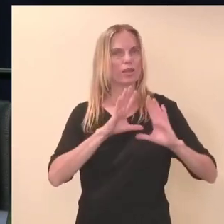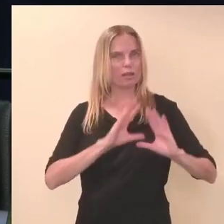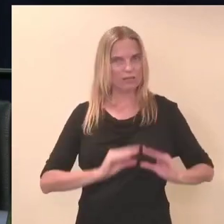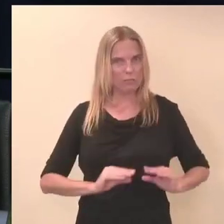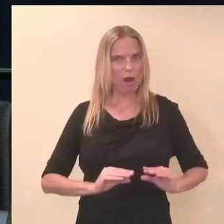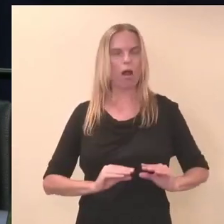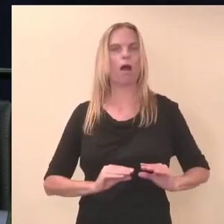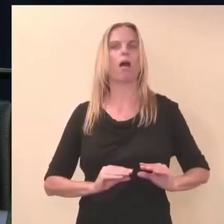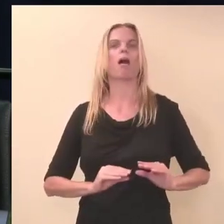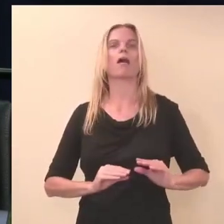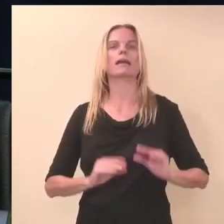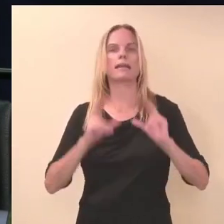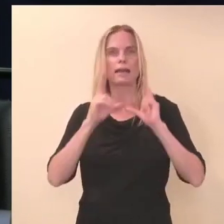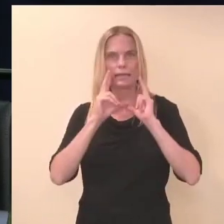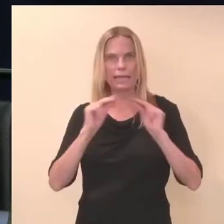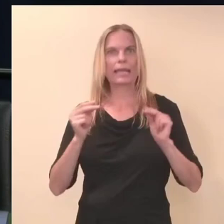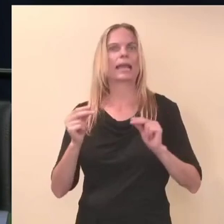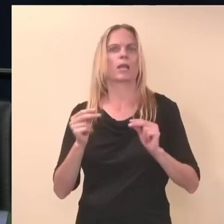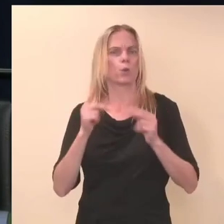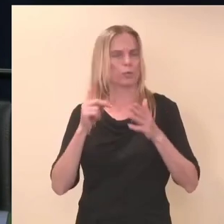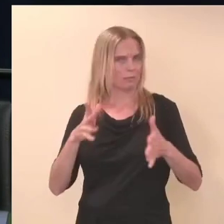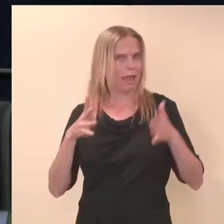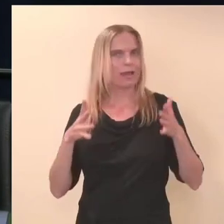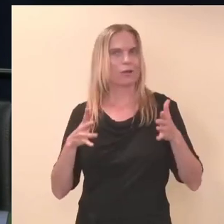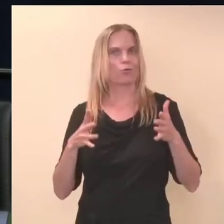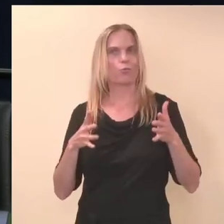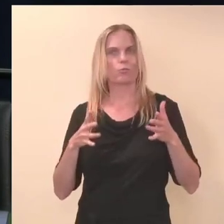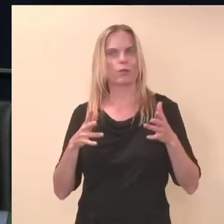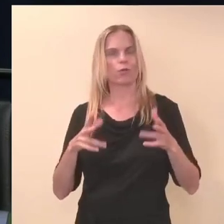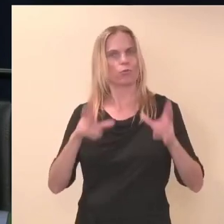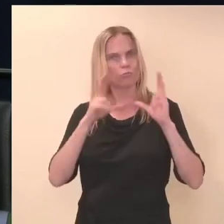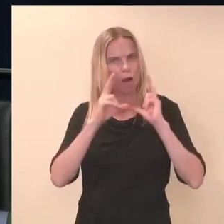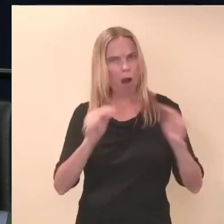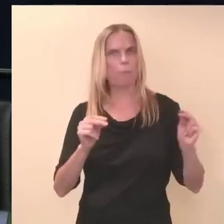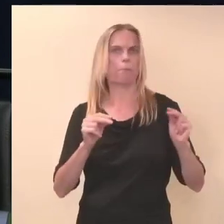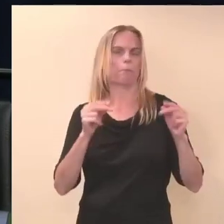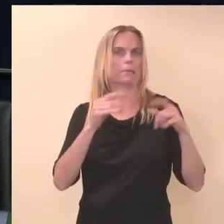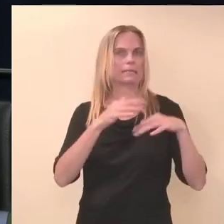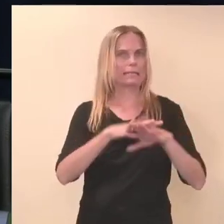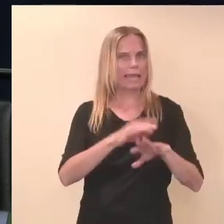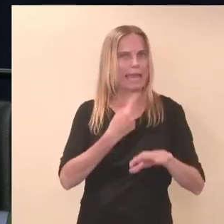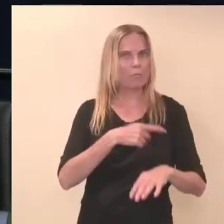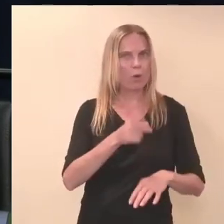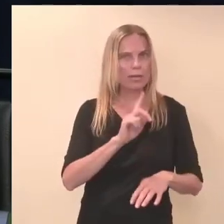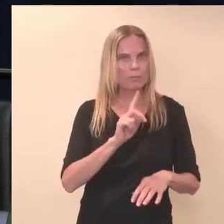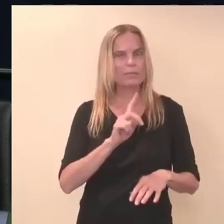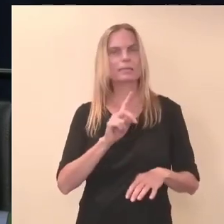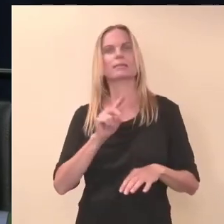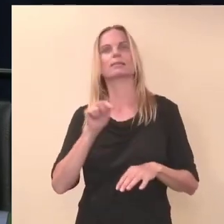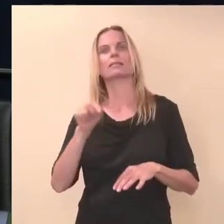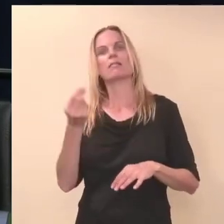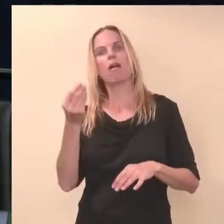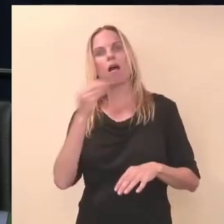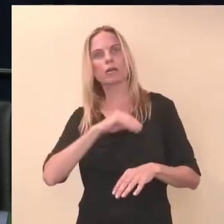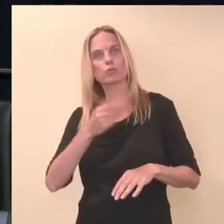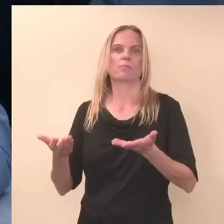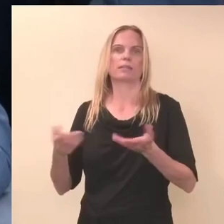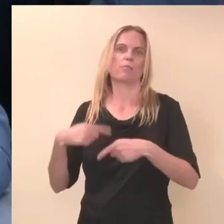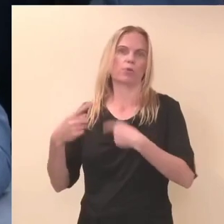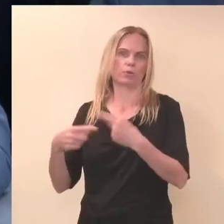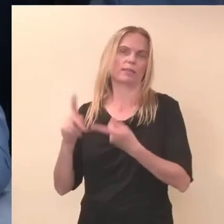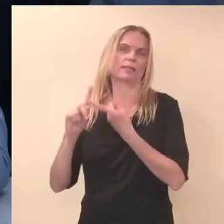tegelikult selgub tõsiasi, et mis skeeme on üles eitatud, mis raha on kasutatud ja millistele eesmärkidele.